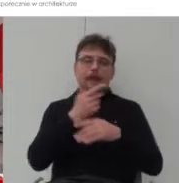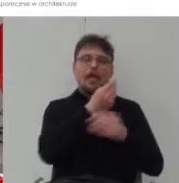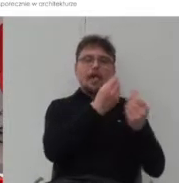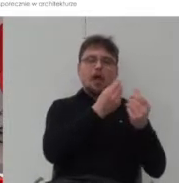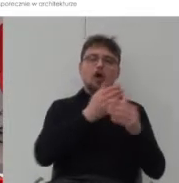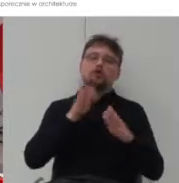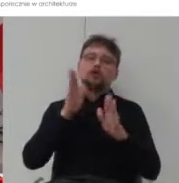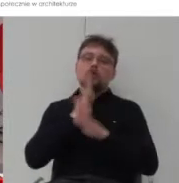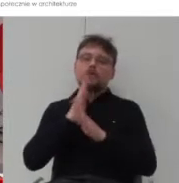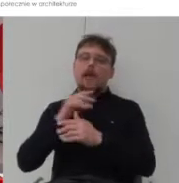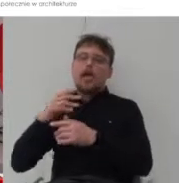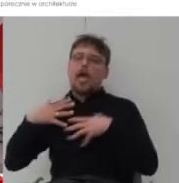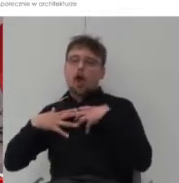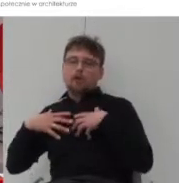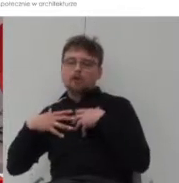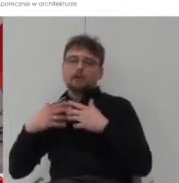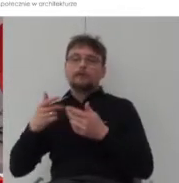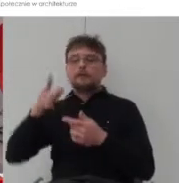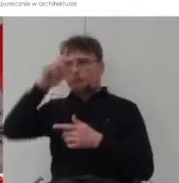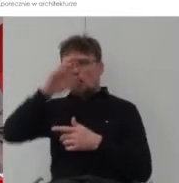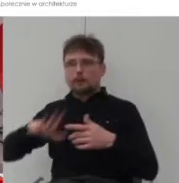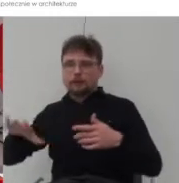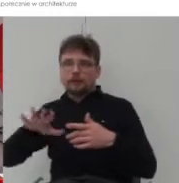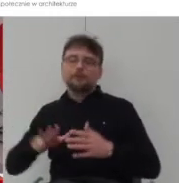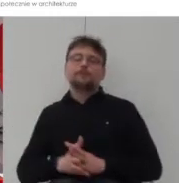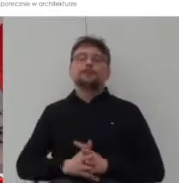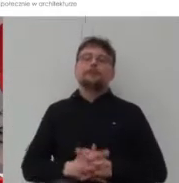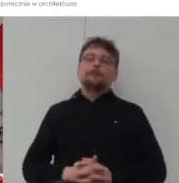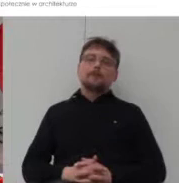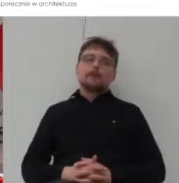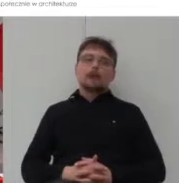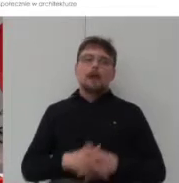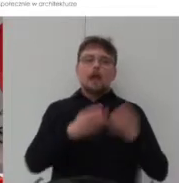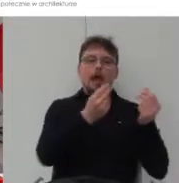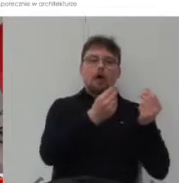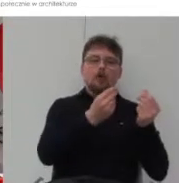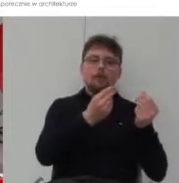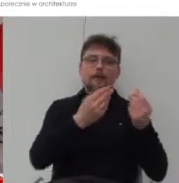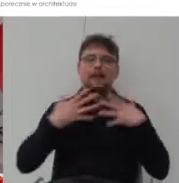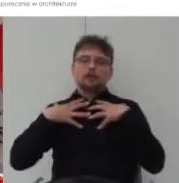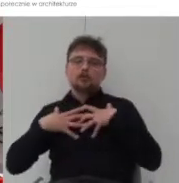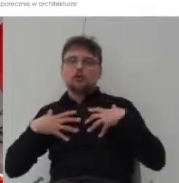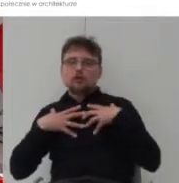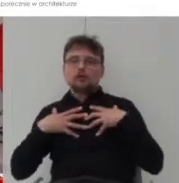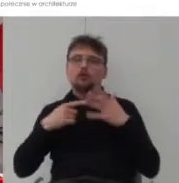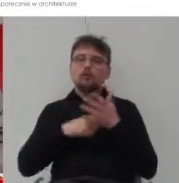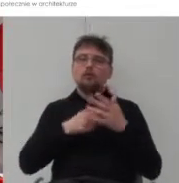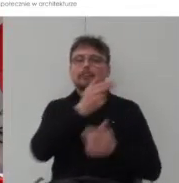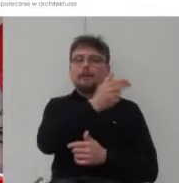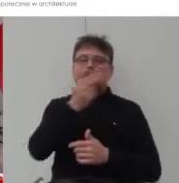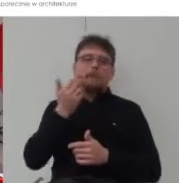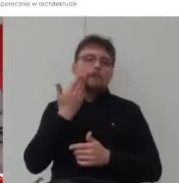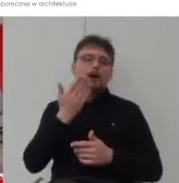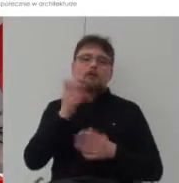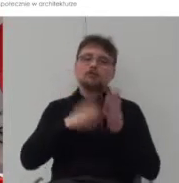środowiskowy czy ekologiczny i społeczny. Ekonomia, środowisko to są tematy bardzo często omawiane